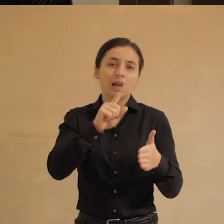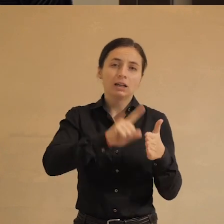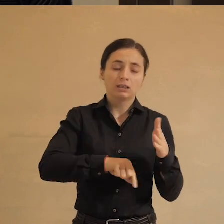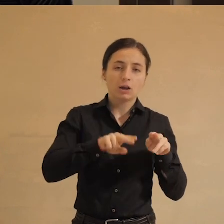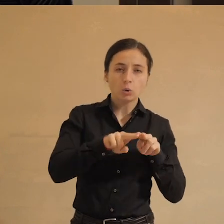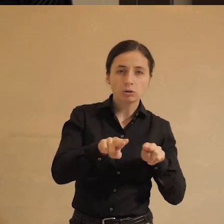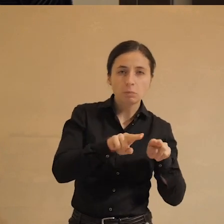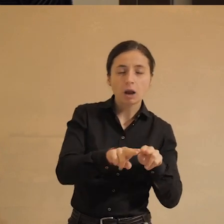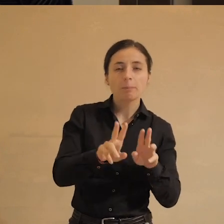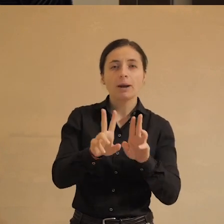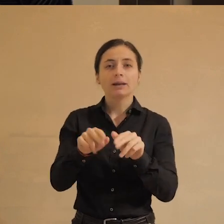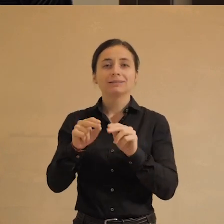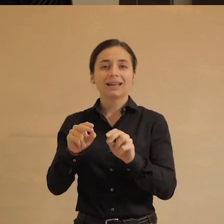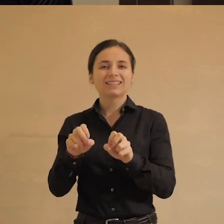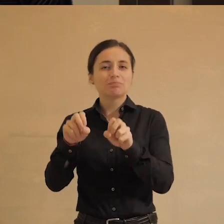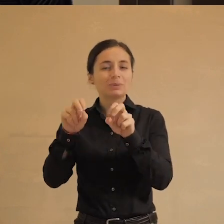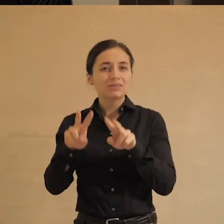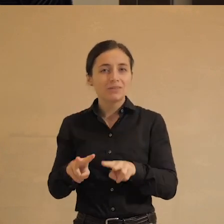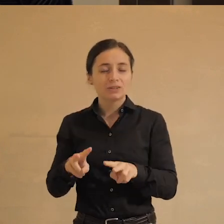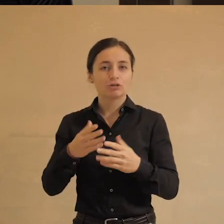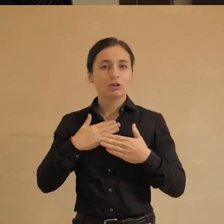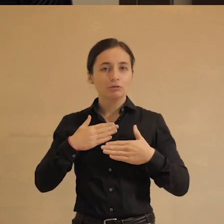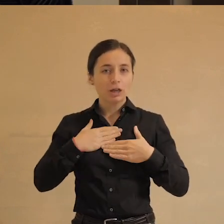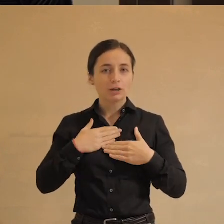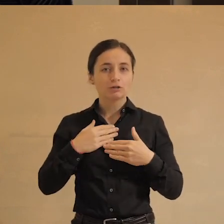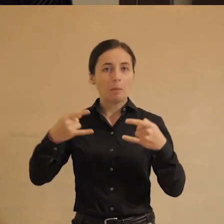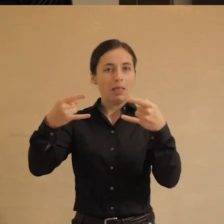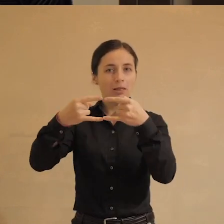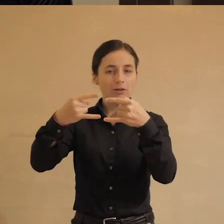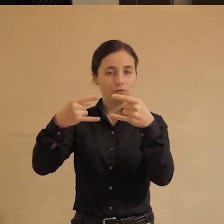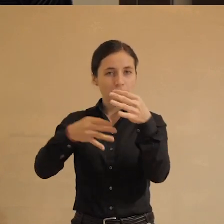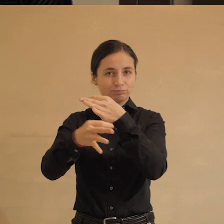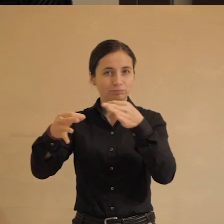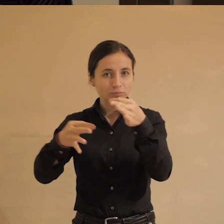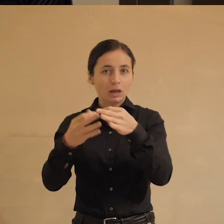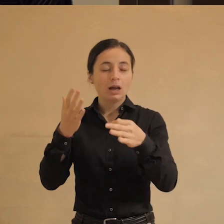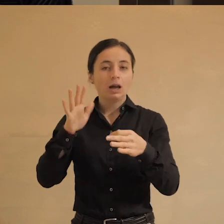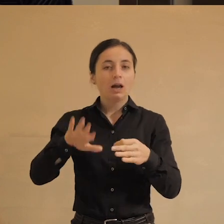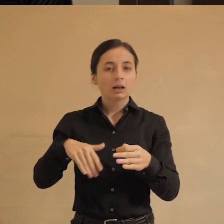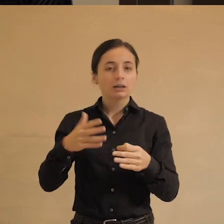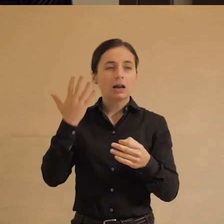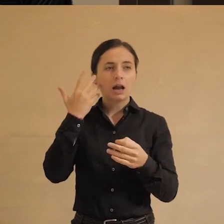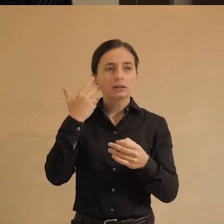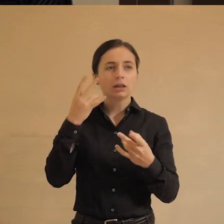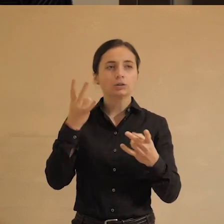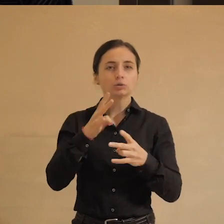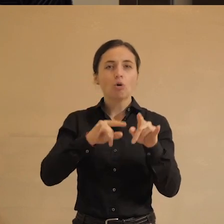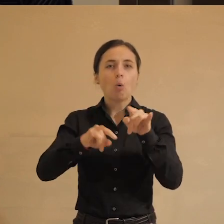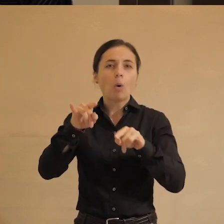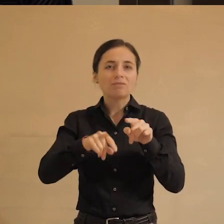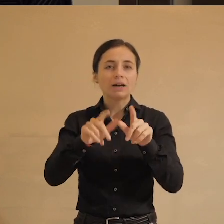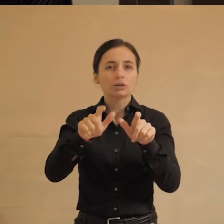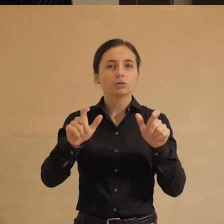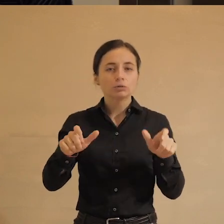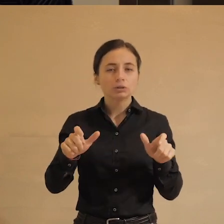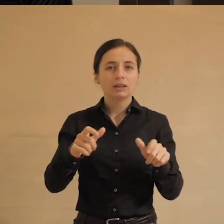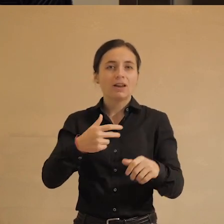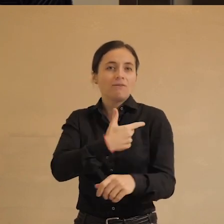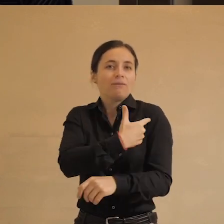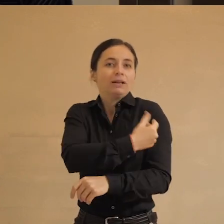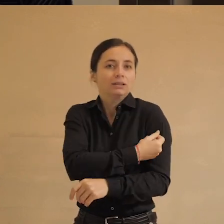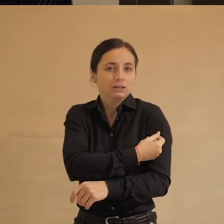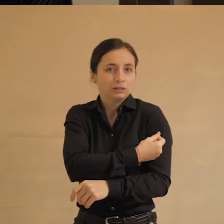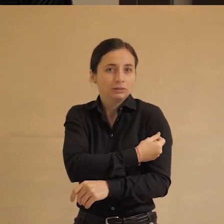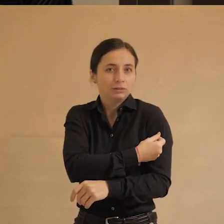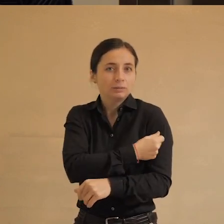пропагандой, так и специфическим нашим телевизионным дискурсом. Когда потом понадобилось уговаривать людей вакцинироваться, вот